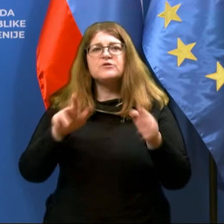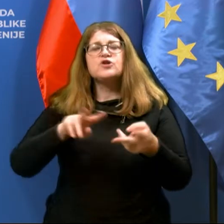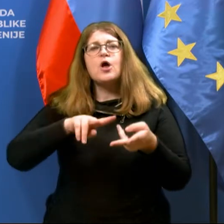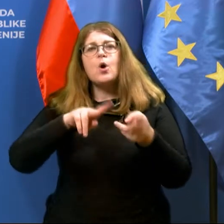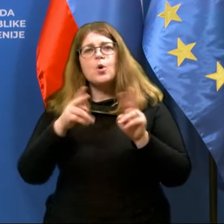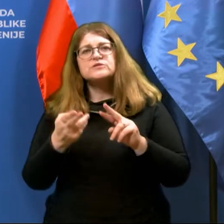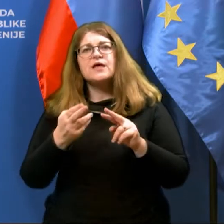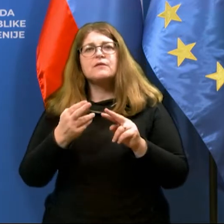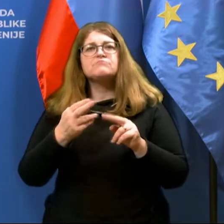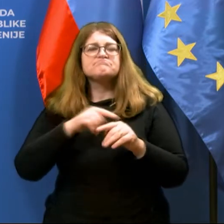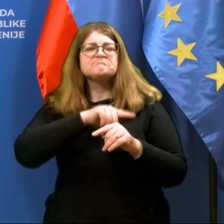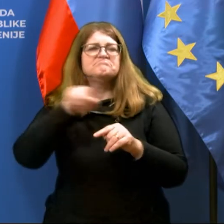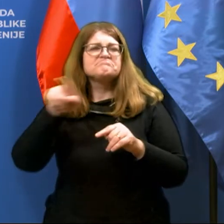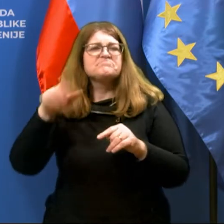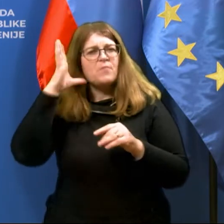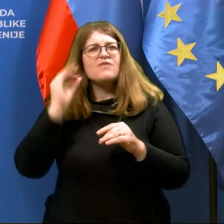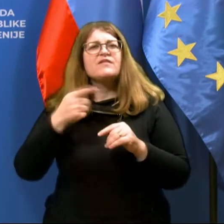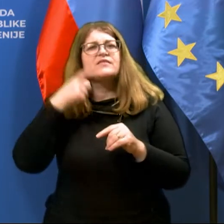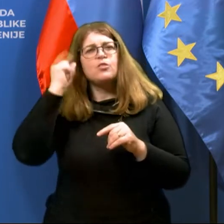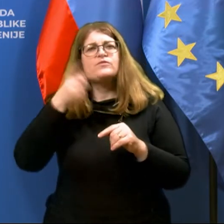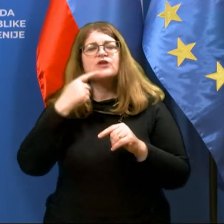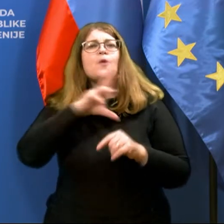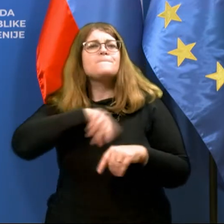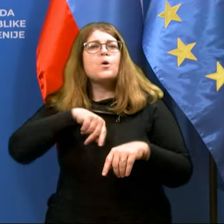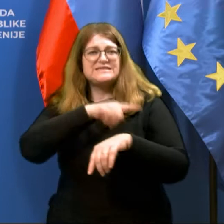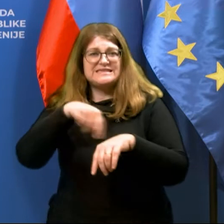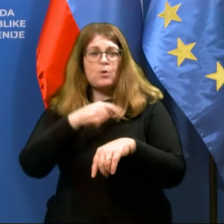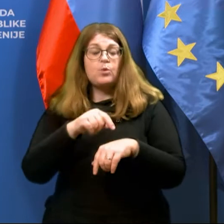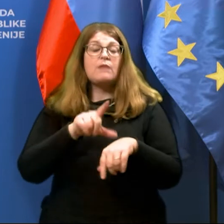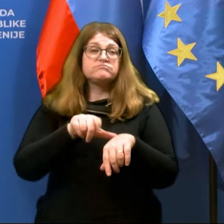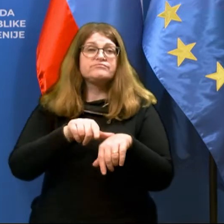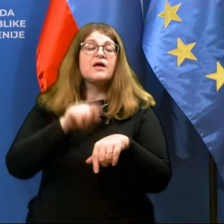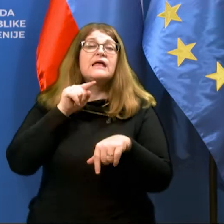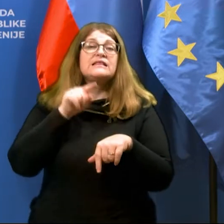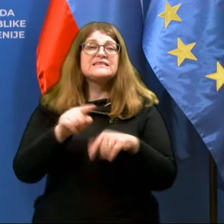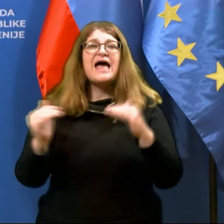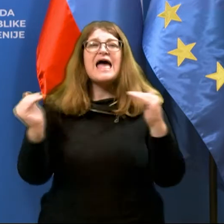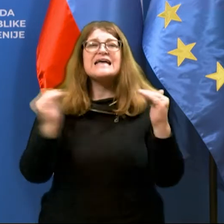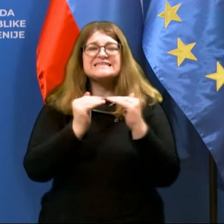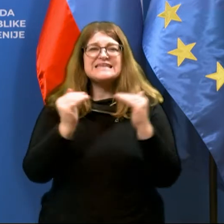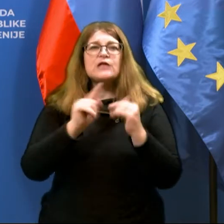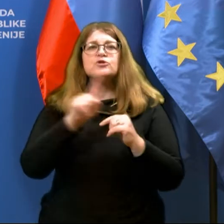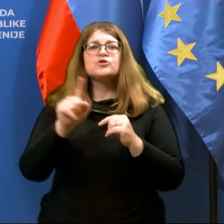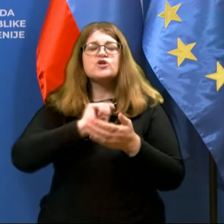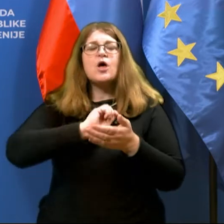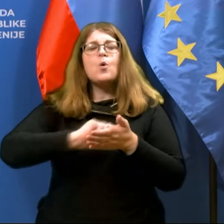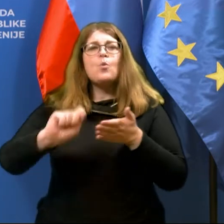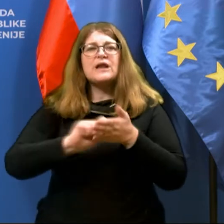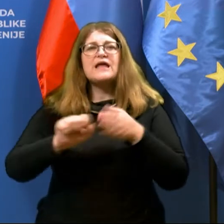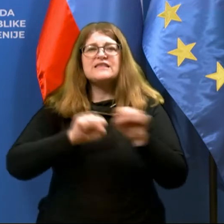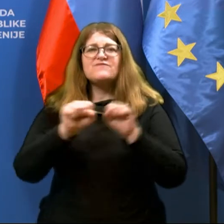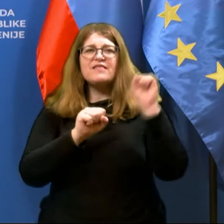novinarjih bolje odomačena policijska ura. Ta skladno z radnim vladnim semaforjem